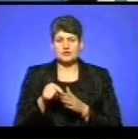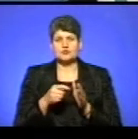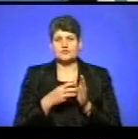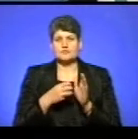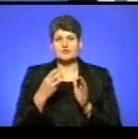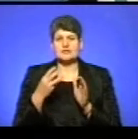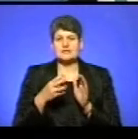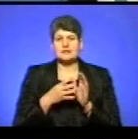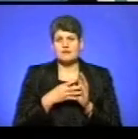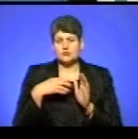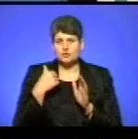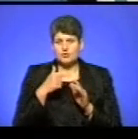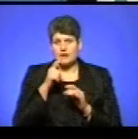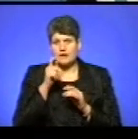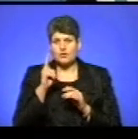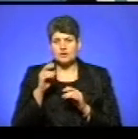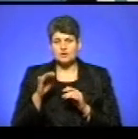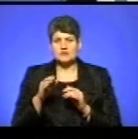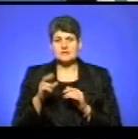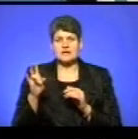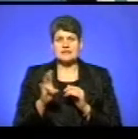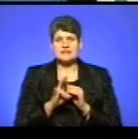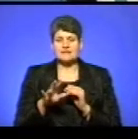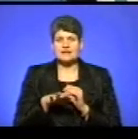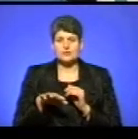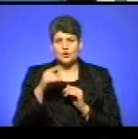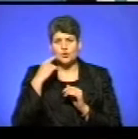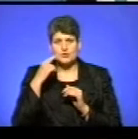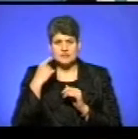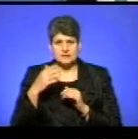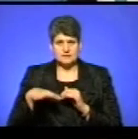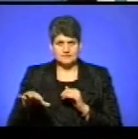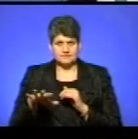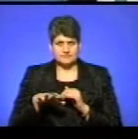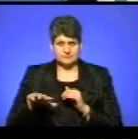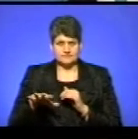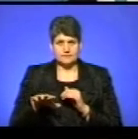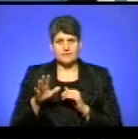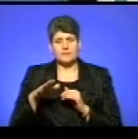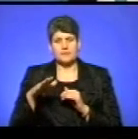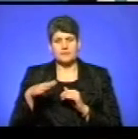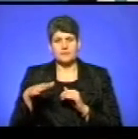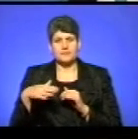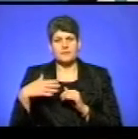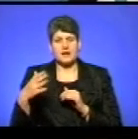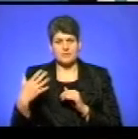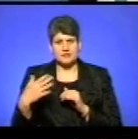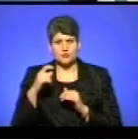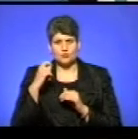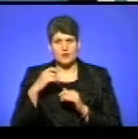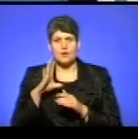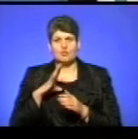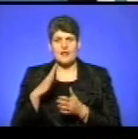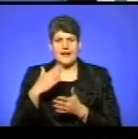року греко-католицька церква на території Російської імперії, тобто на правобережній Україні, вона була